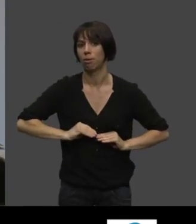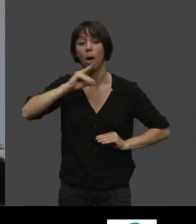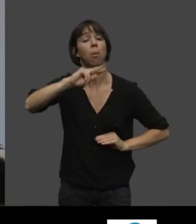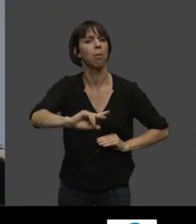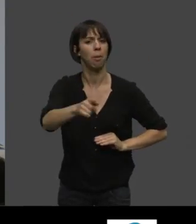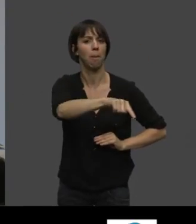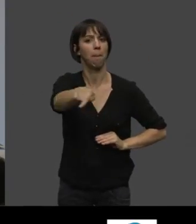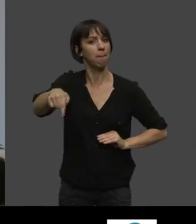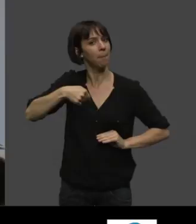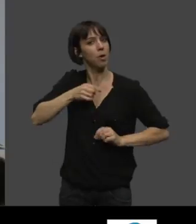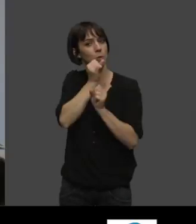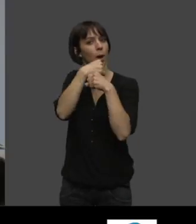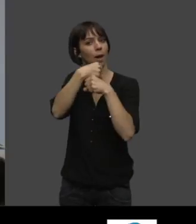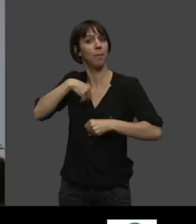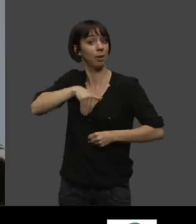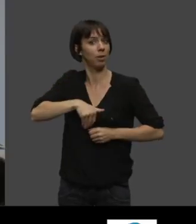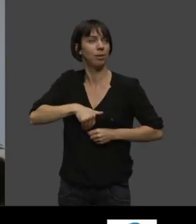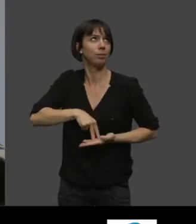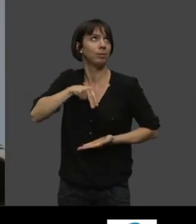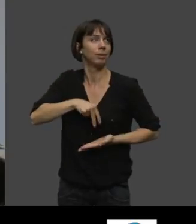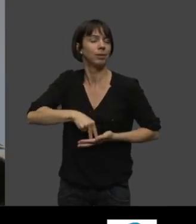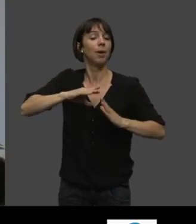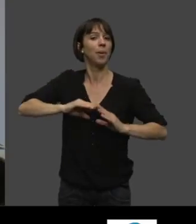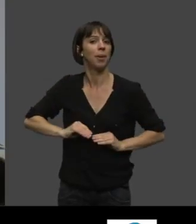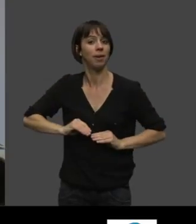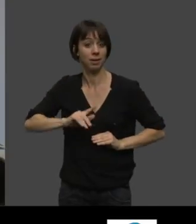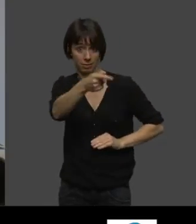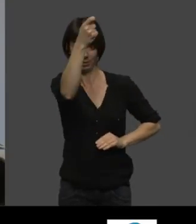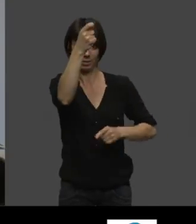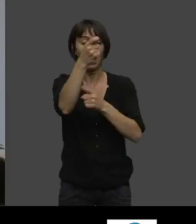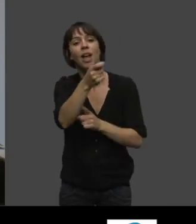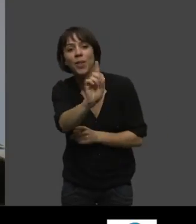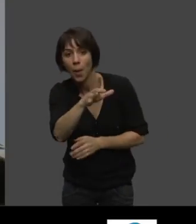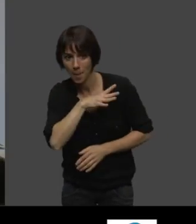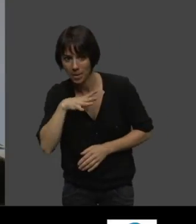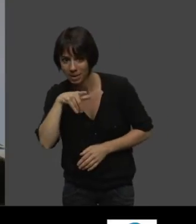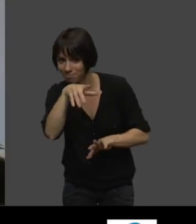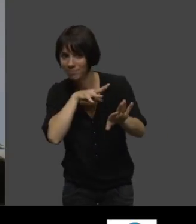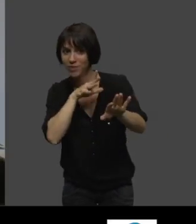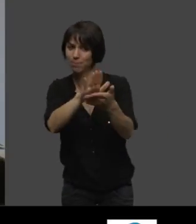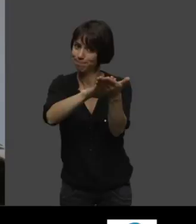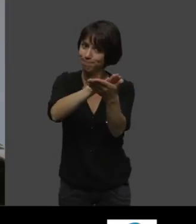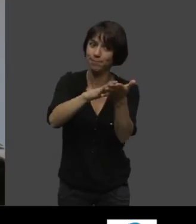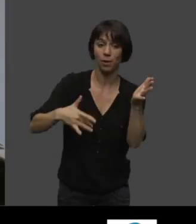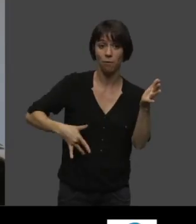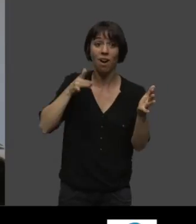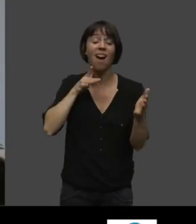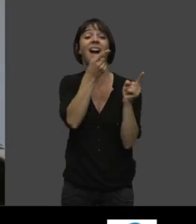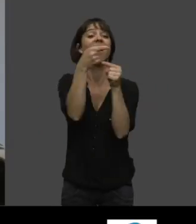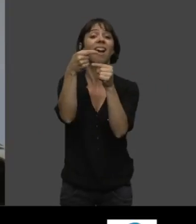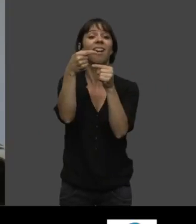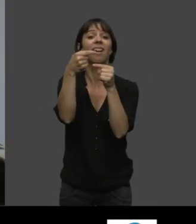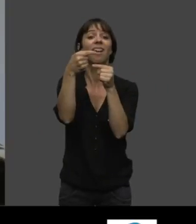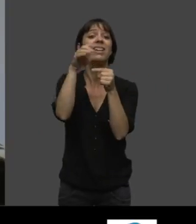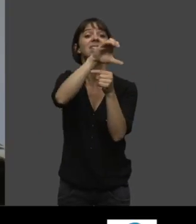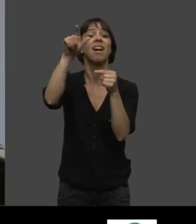c'était comme ça en moi. Et je lui dis, madame le professeur, non, le foie gras, ce n'est pas X calories au 100 grammes.